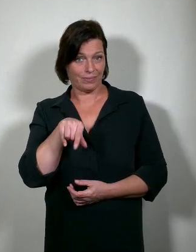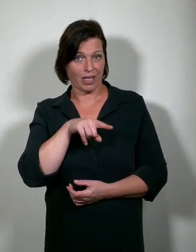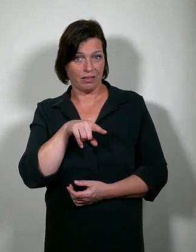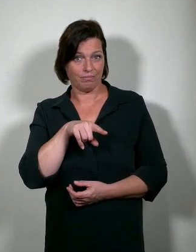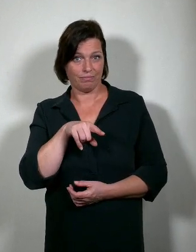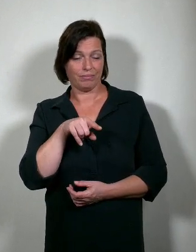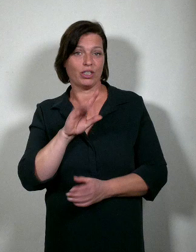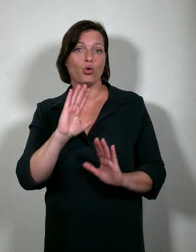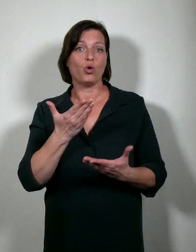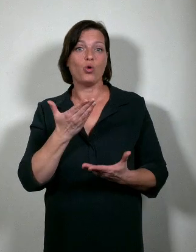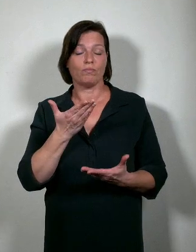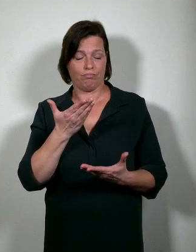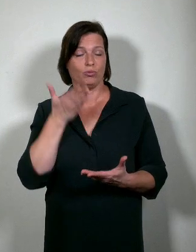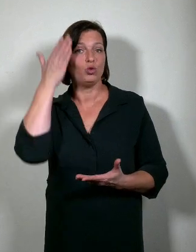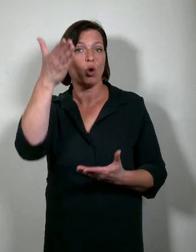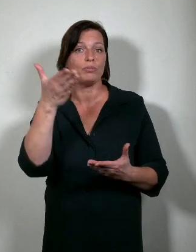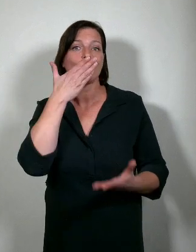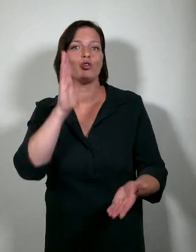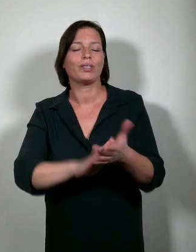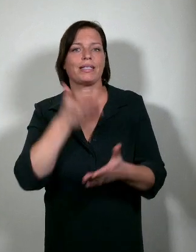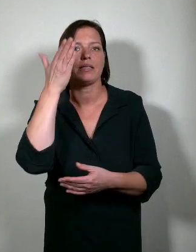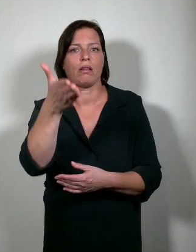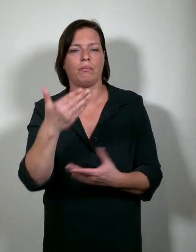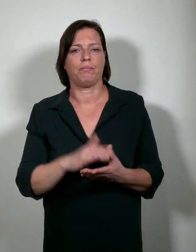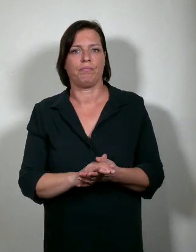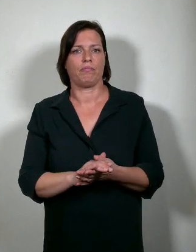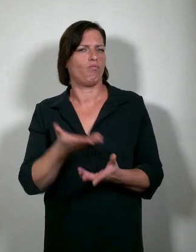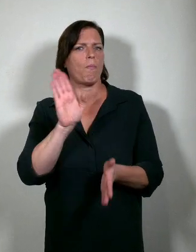een succesvolle toekomst. Voor minder gaan we niet.